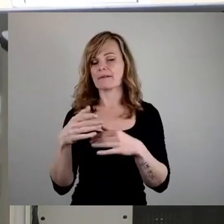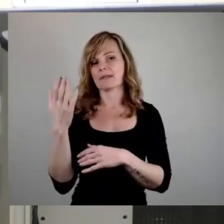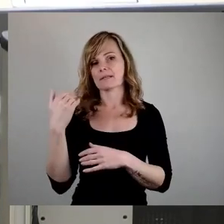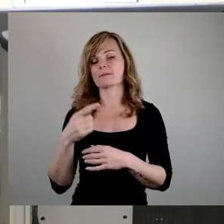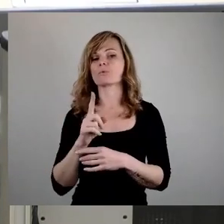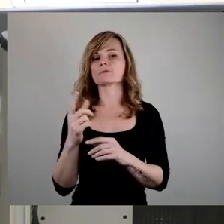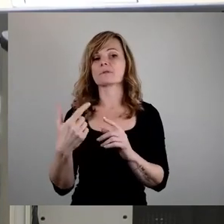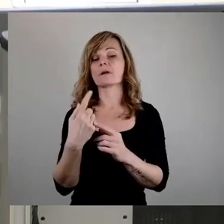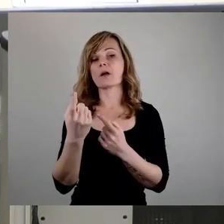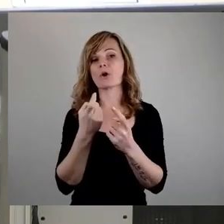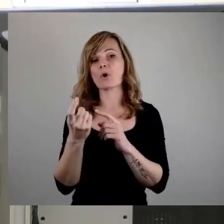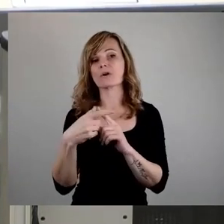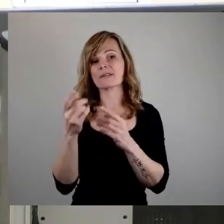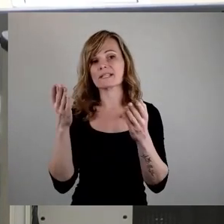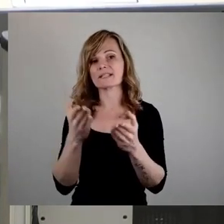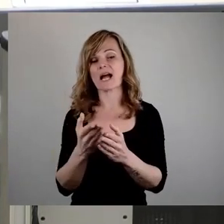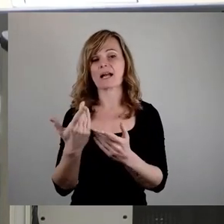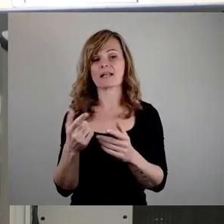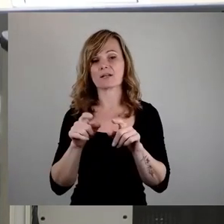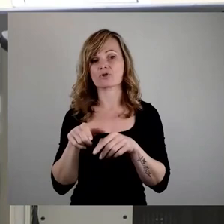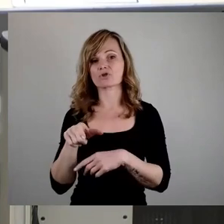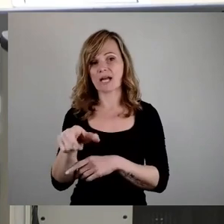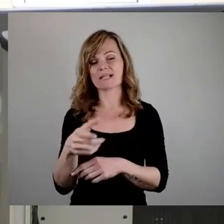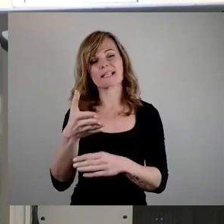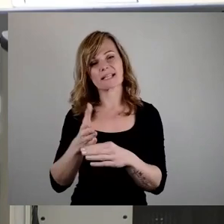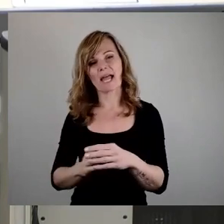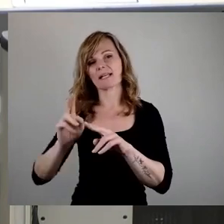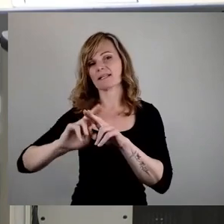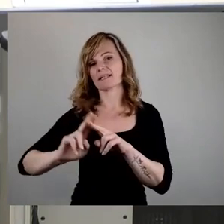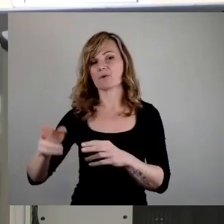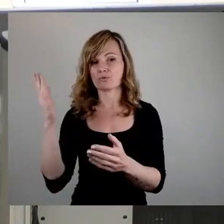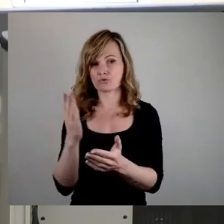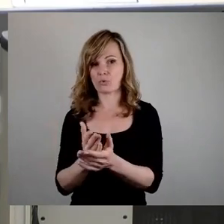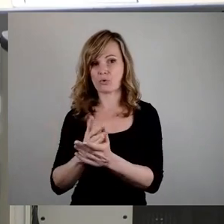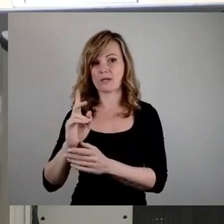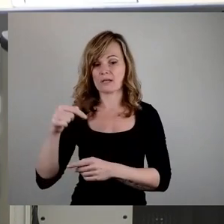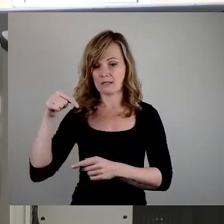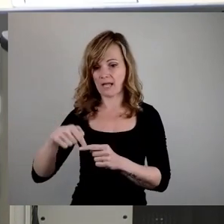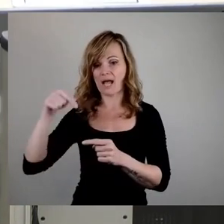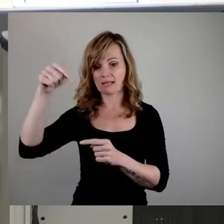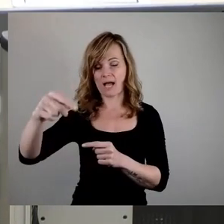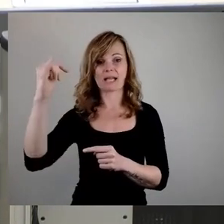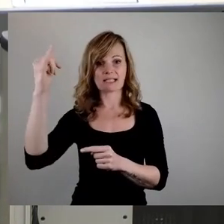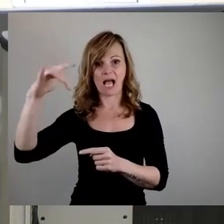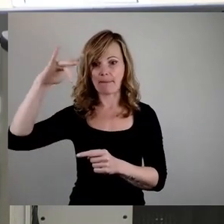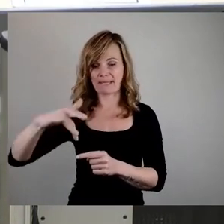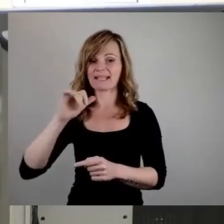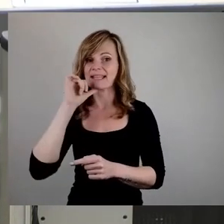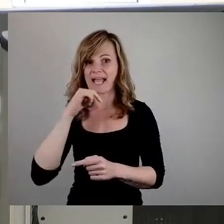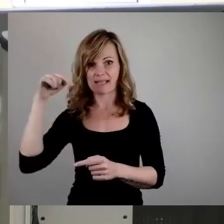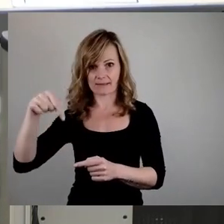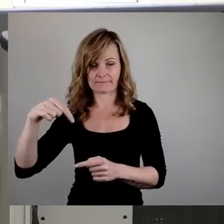Lockwitztalstraße ist zum Teil saniert, aber in der Mitte nicht. Weil für die, die